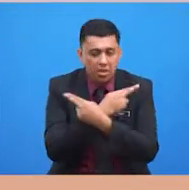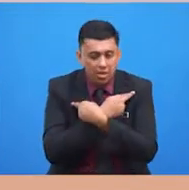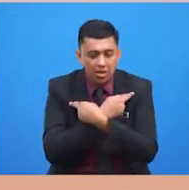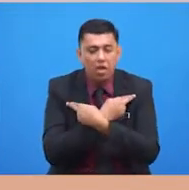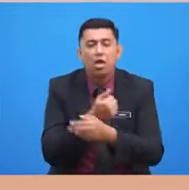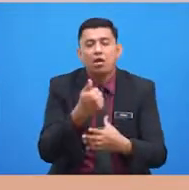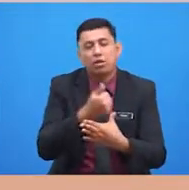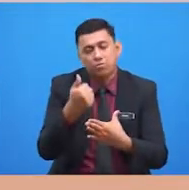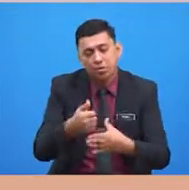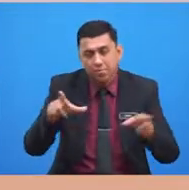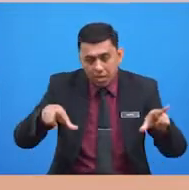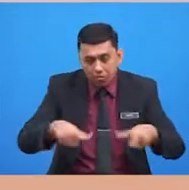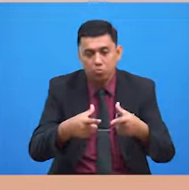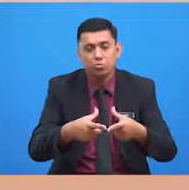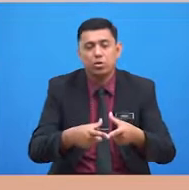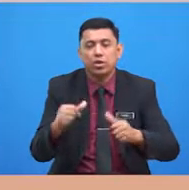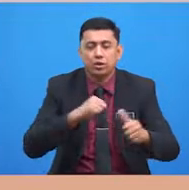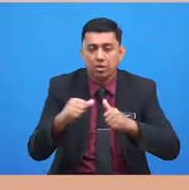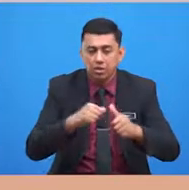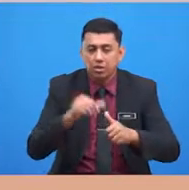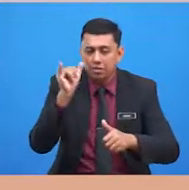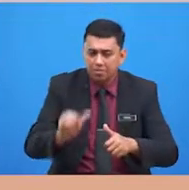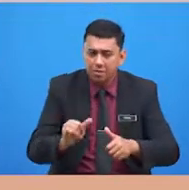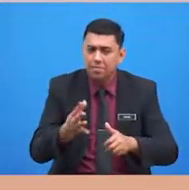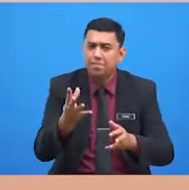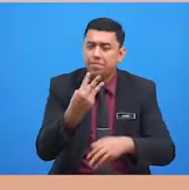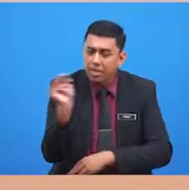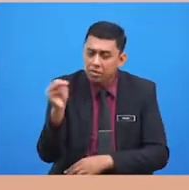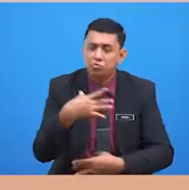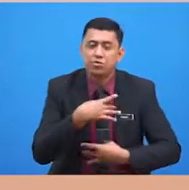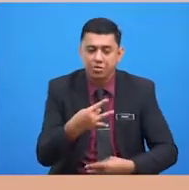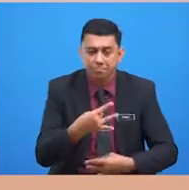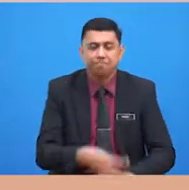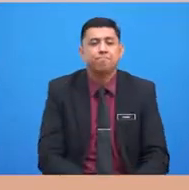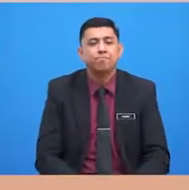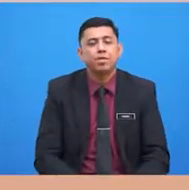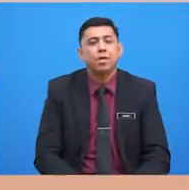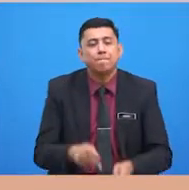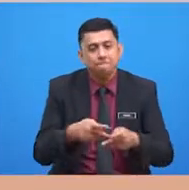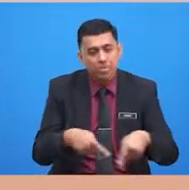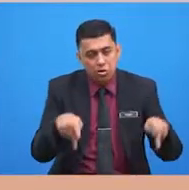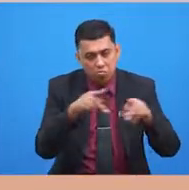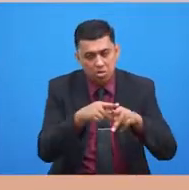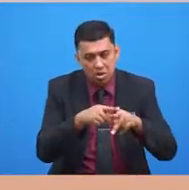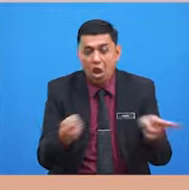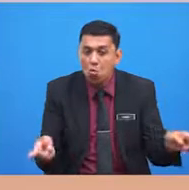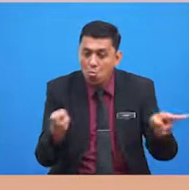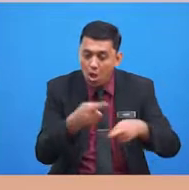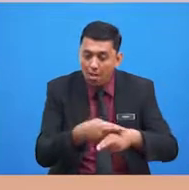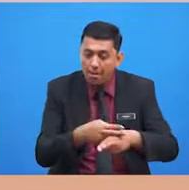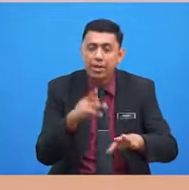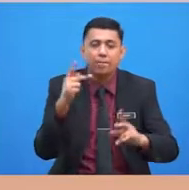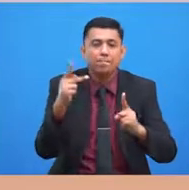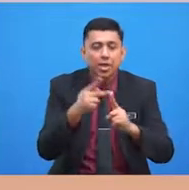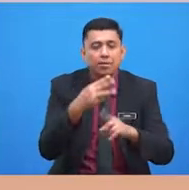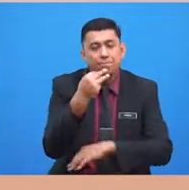atau melakukan aktiviti yang mereka suka, kita perlu memberi ruang kepada mereka